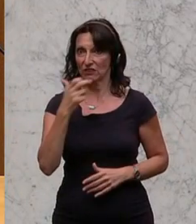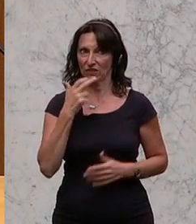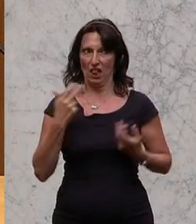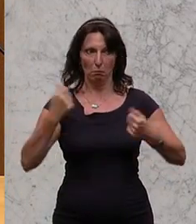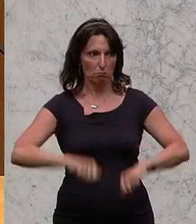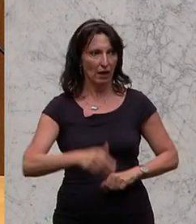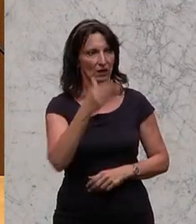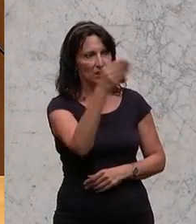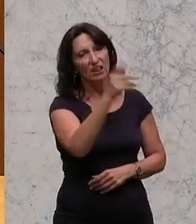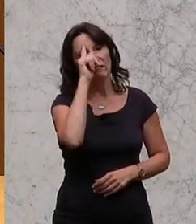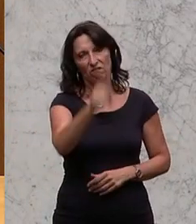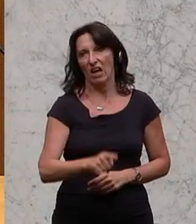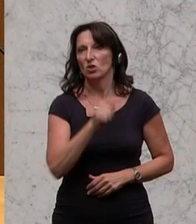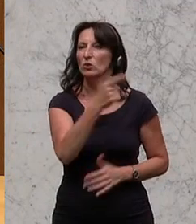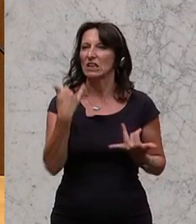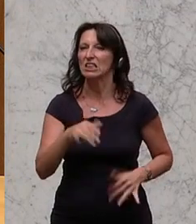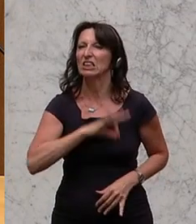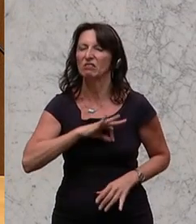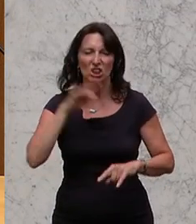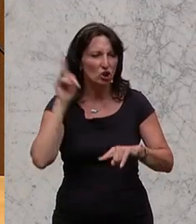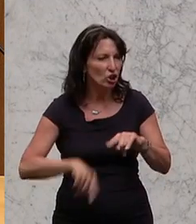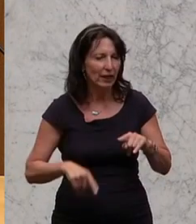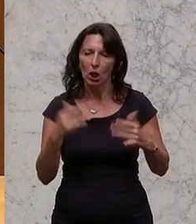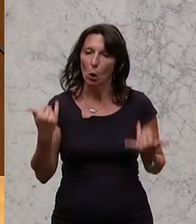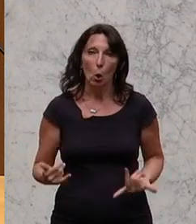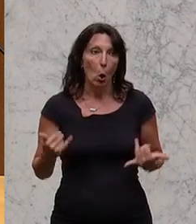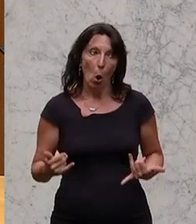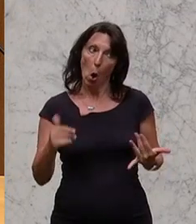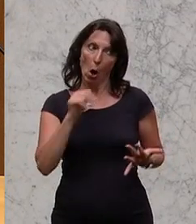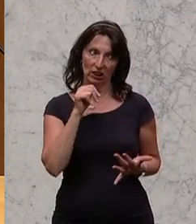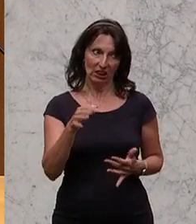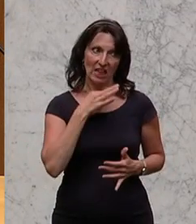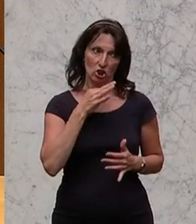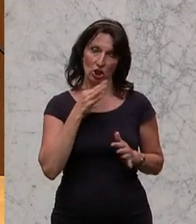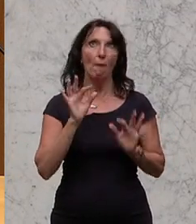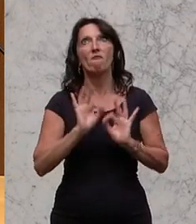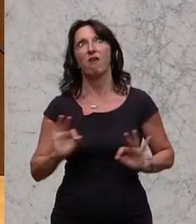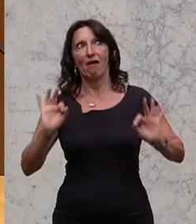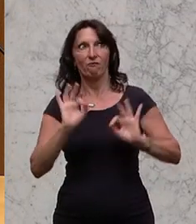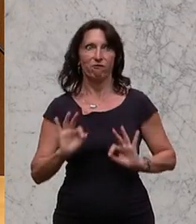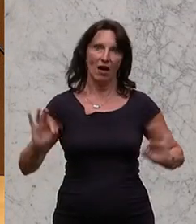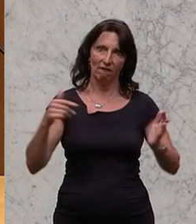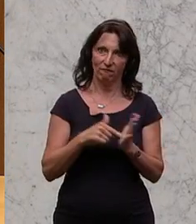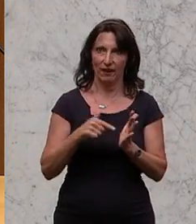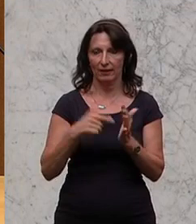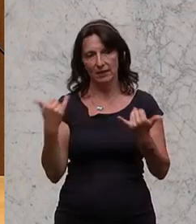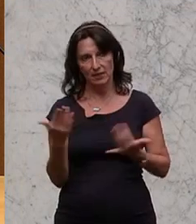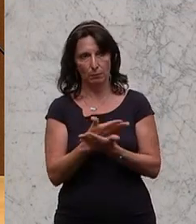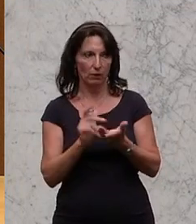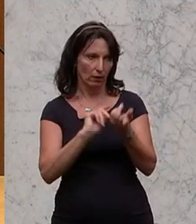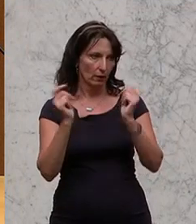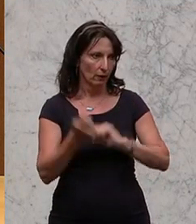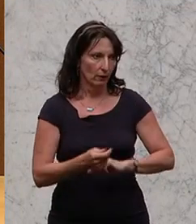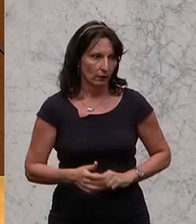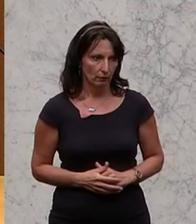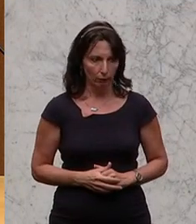wies das auch und ihr habt ein schlechtes Gewissen. Es ist heute hier keine Feierstimmung aufgekommen anlässlich dieser Bildungsreform. Es kam